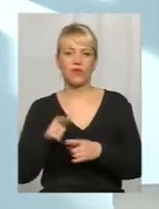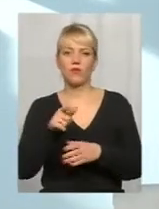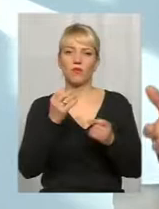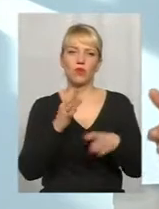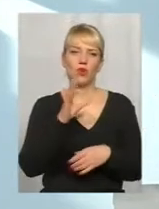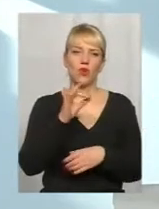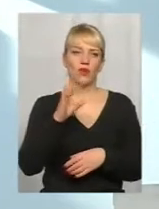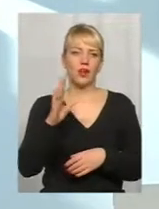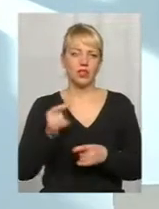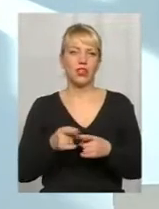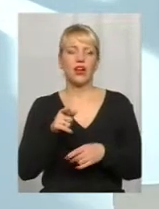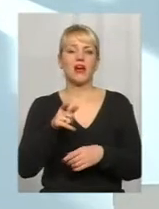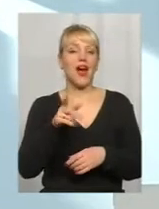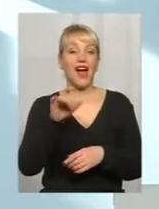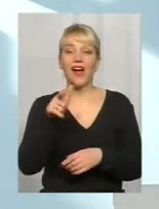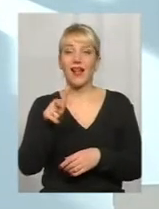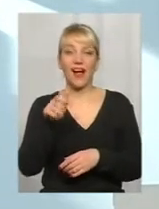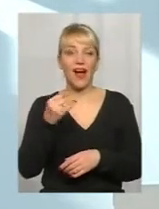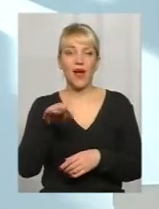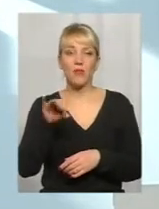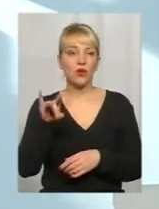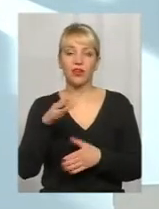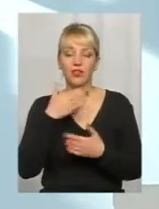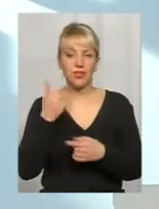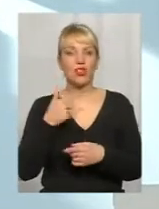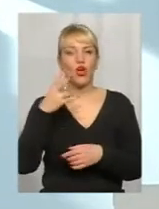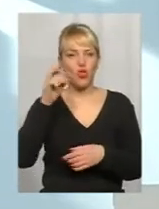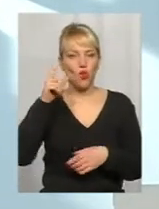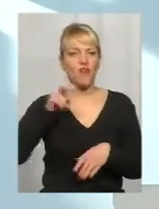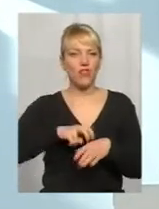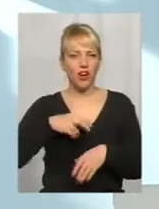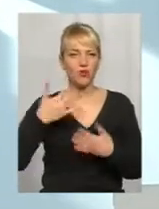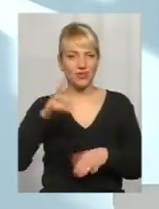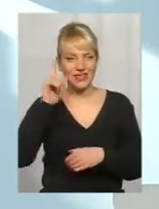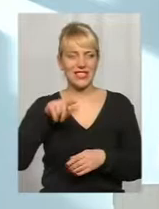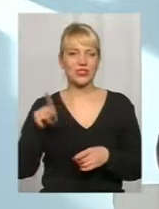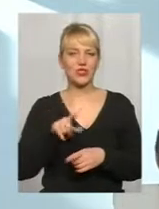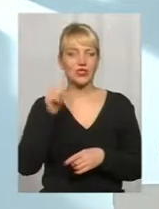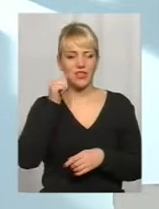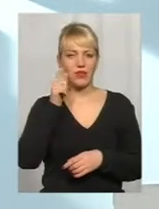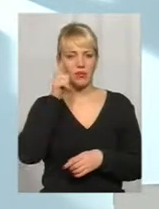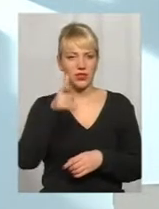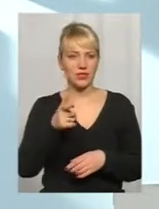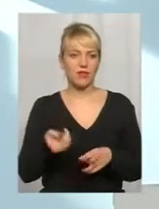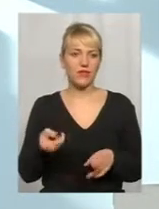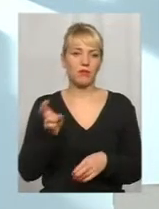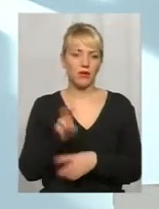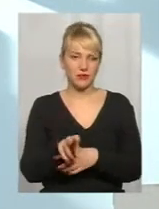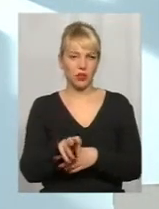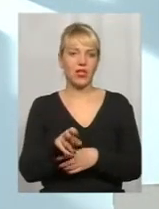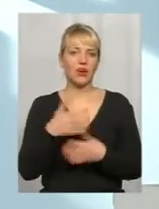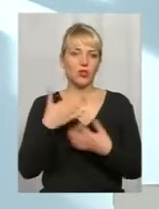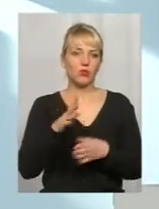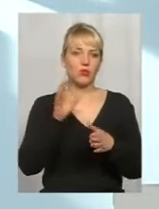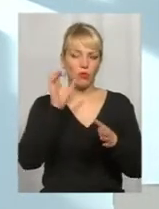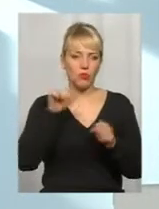То є ще ж нету гайморита, че ж ты? Тому що врач знає, що завтра він вже придет з цією проблемою чи послезавтра. Він просто делает все, щоб пациенту не стало